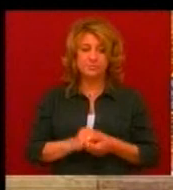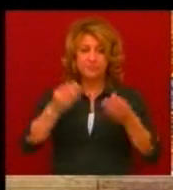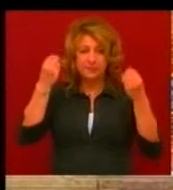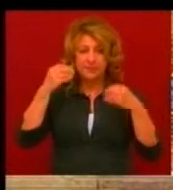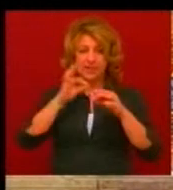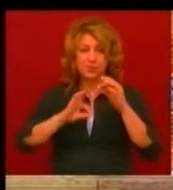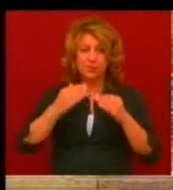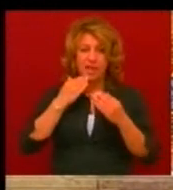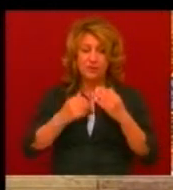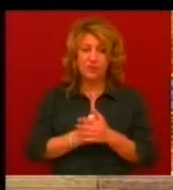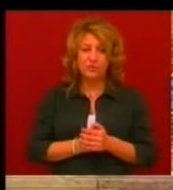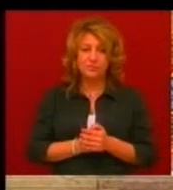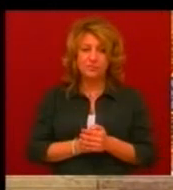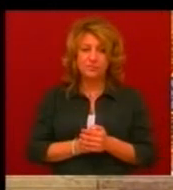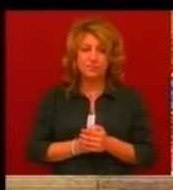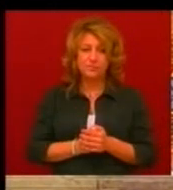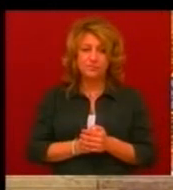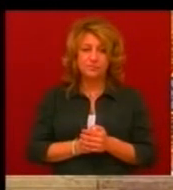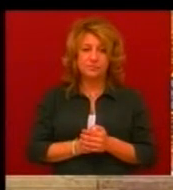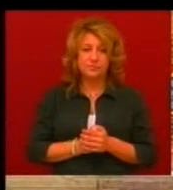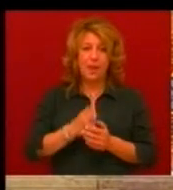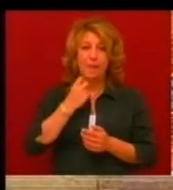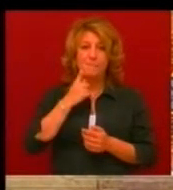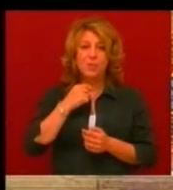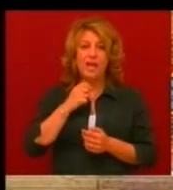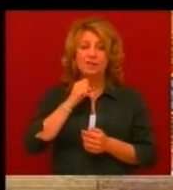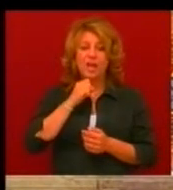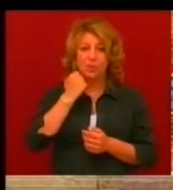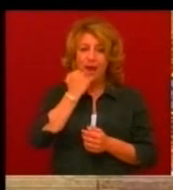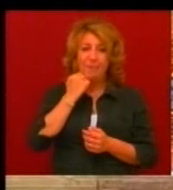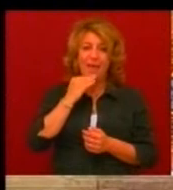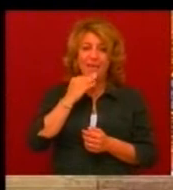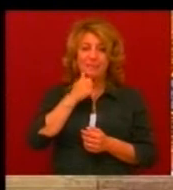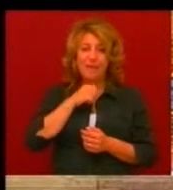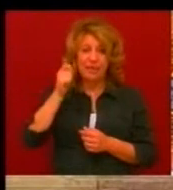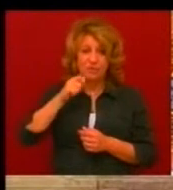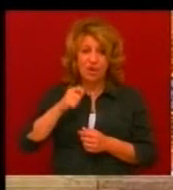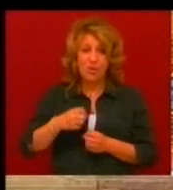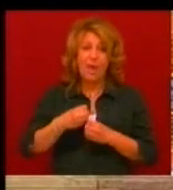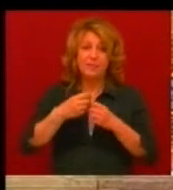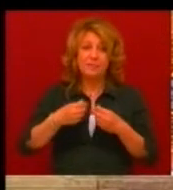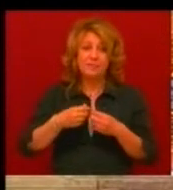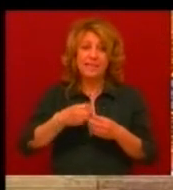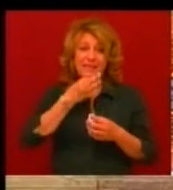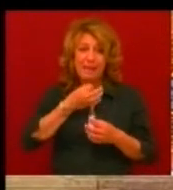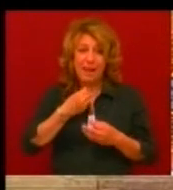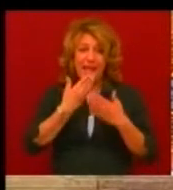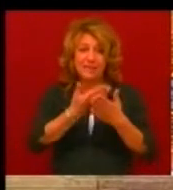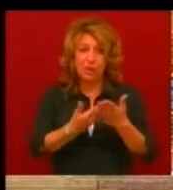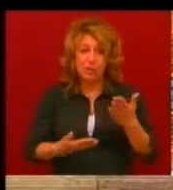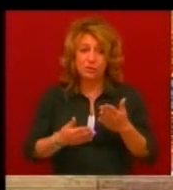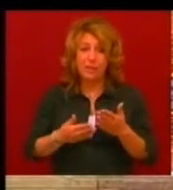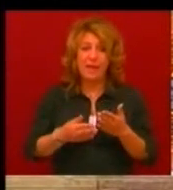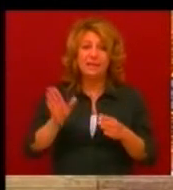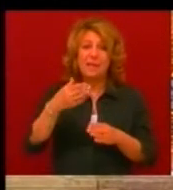Országgyűlés, Burány Sándor, az MSZP képviselője interpellációt nyújtott be a Nemzetgazdasági Miniszterhez.